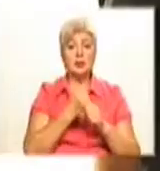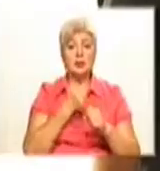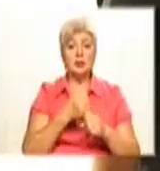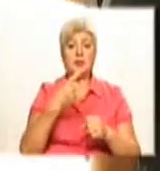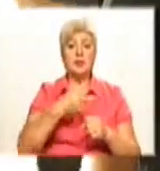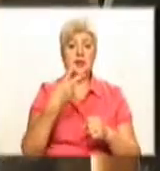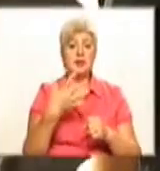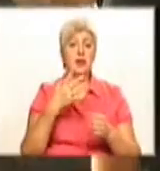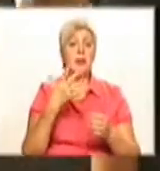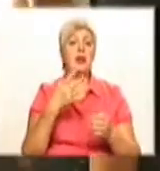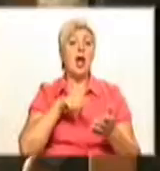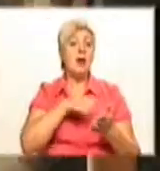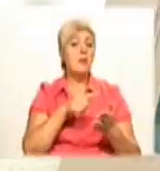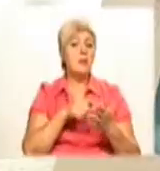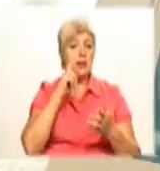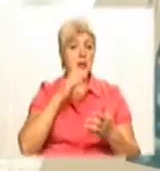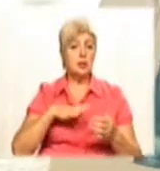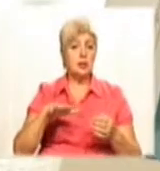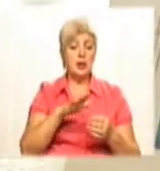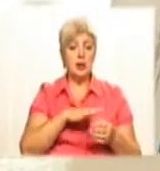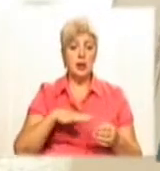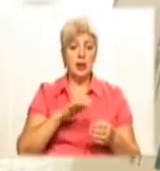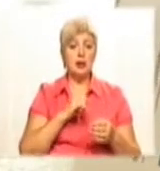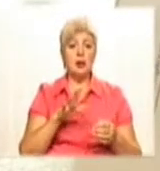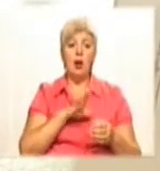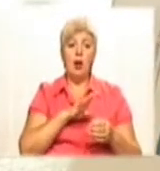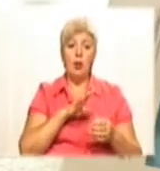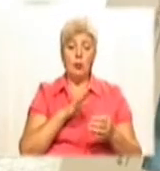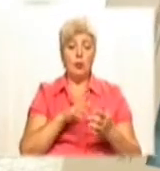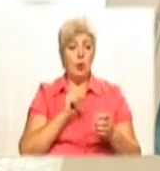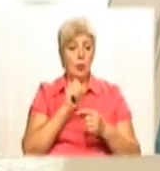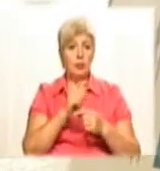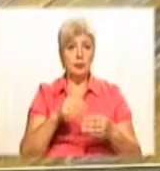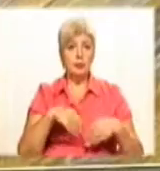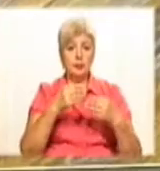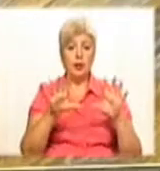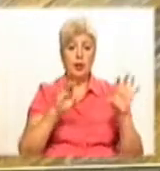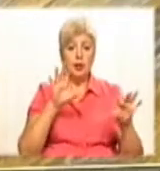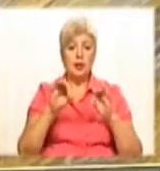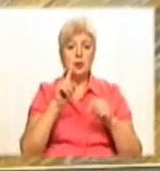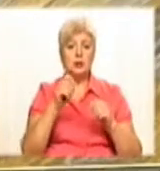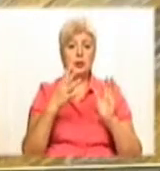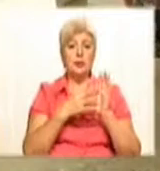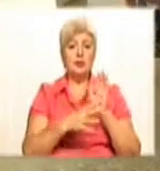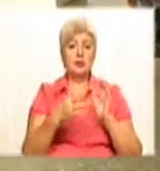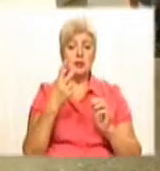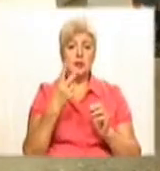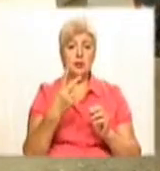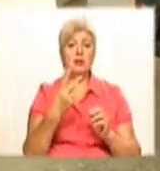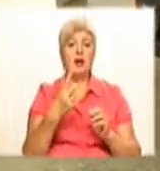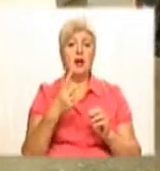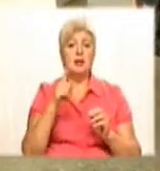-ти іст України. На розгляд виставкового комітету було подано близько 300 творів, відібрано 192-120